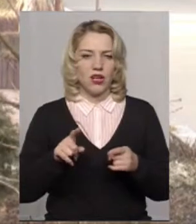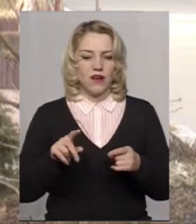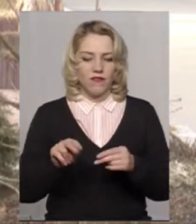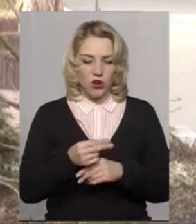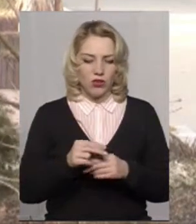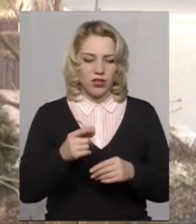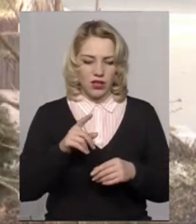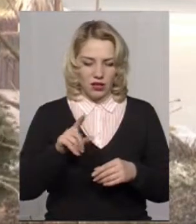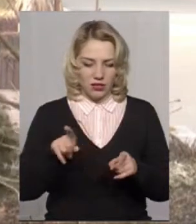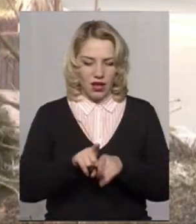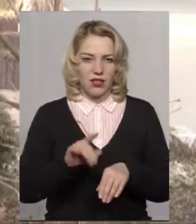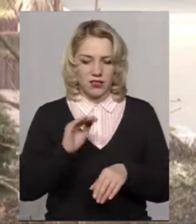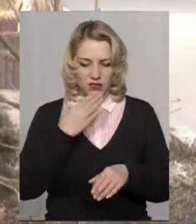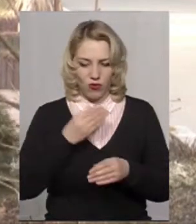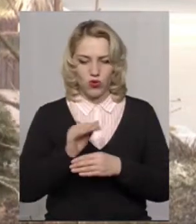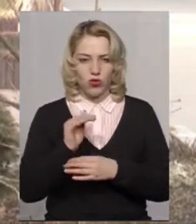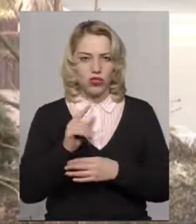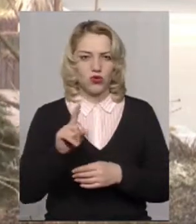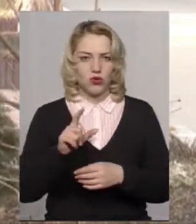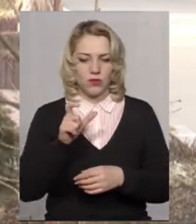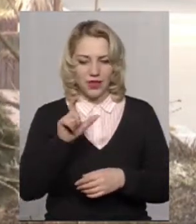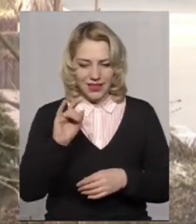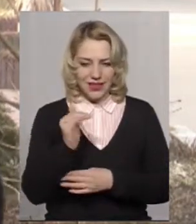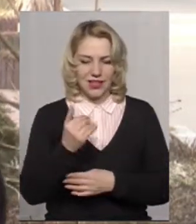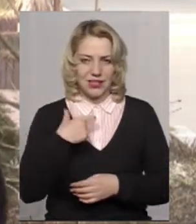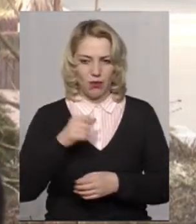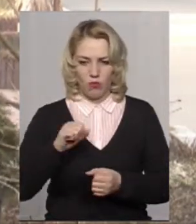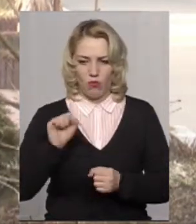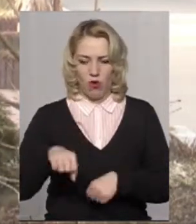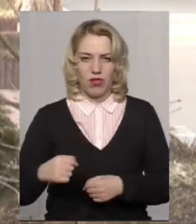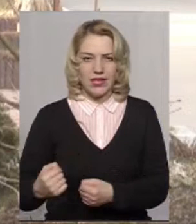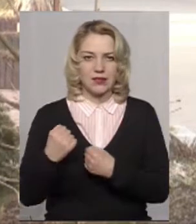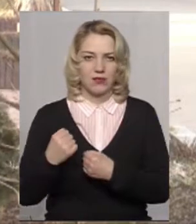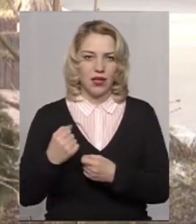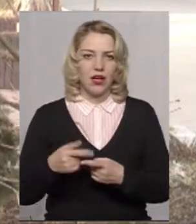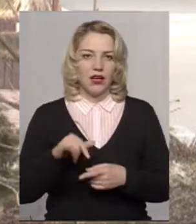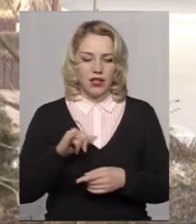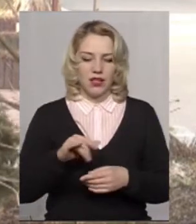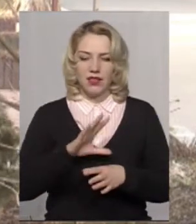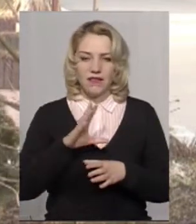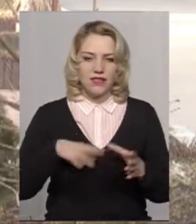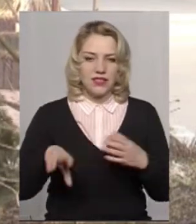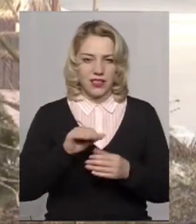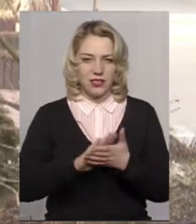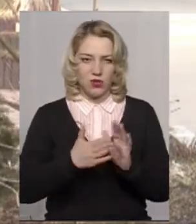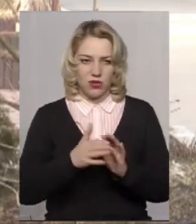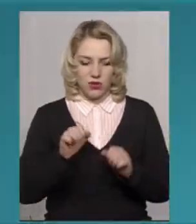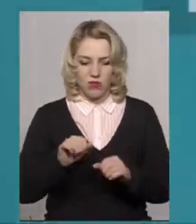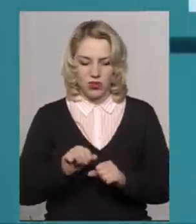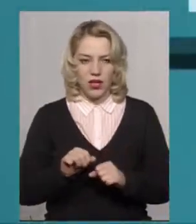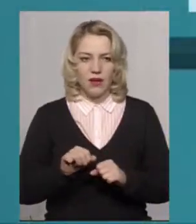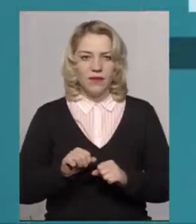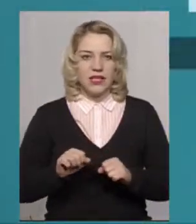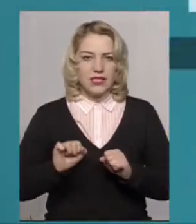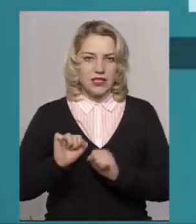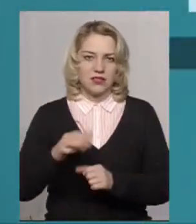щоб намагала за себе постояти, але не завжди виходить, не завжди вдається за себе постояти, і не в цих ситуаціях ти можеш якось відстояти свої права.